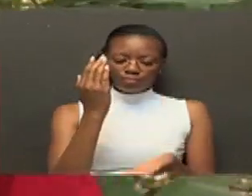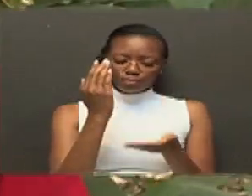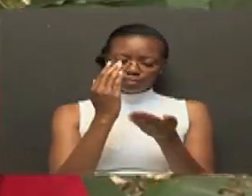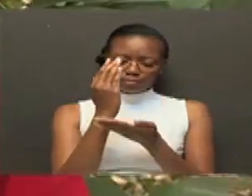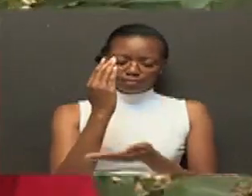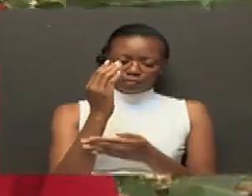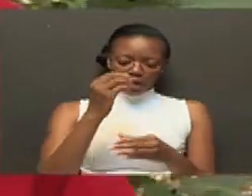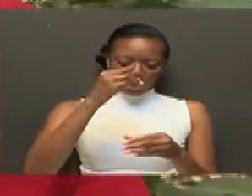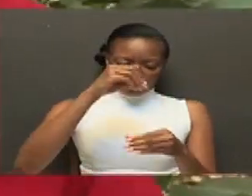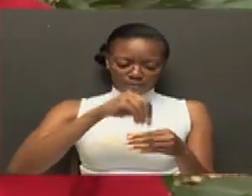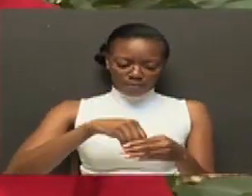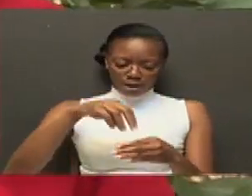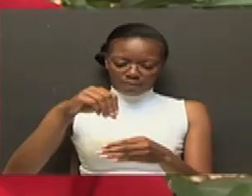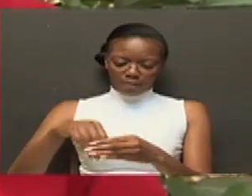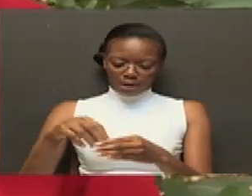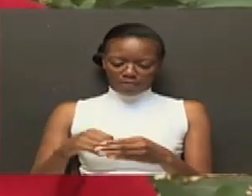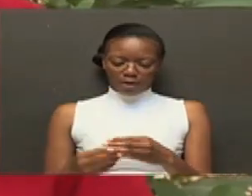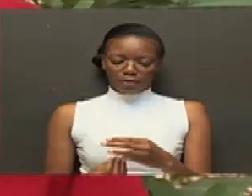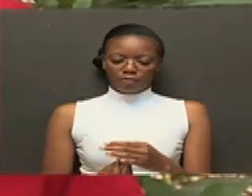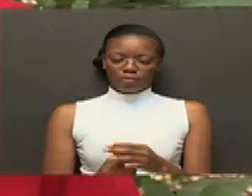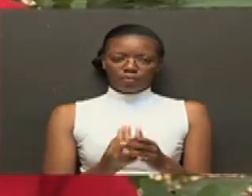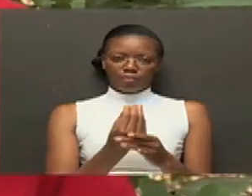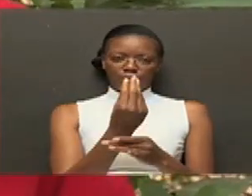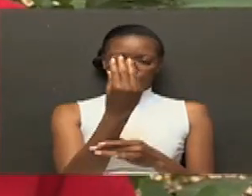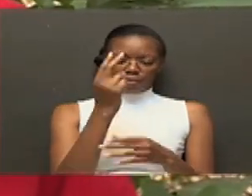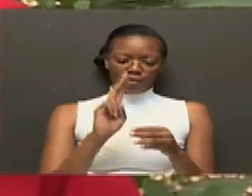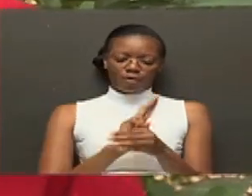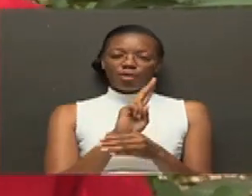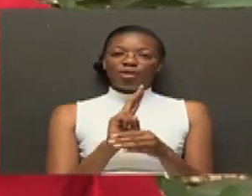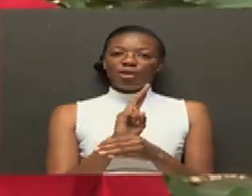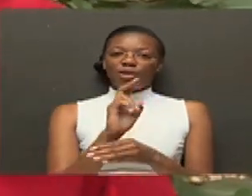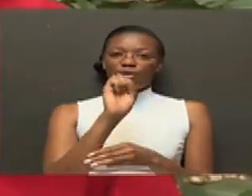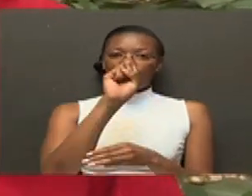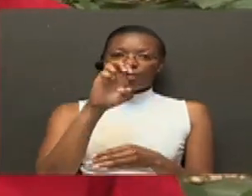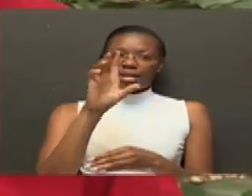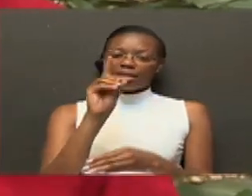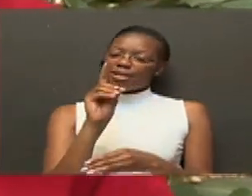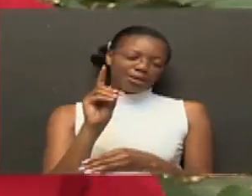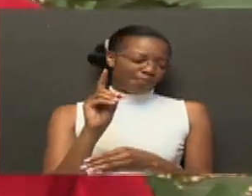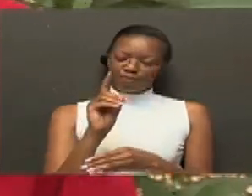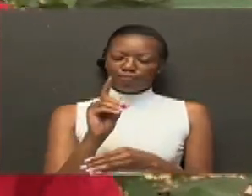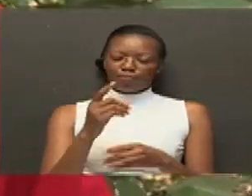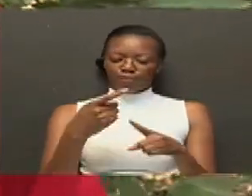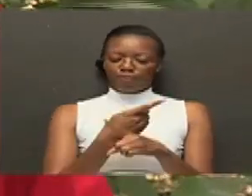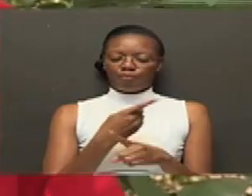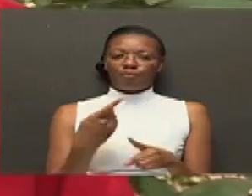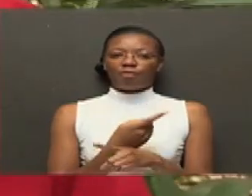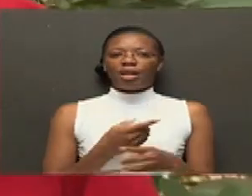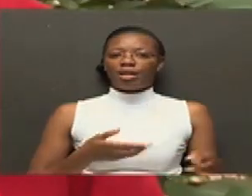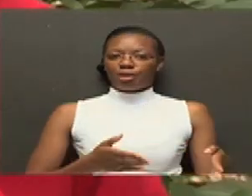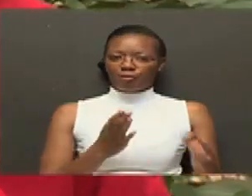Kama tissue culture Iyo ni process moja tunafanya Kwa department